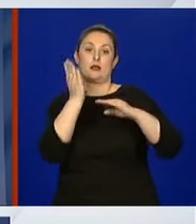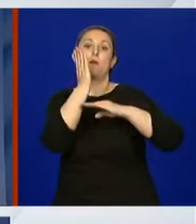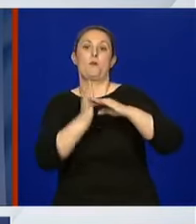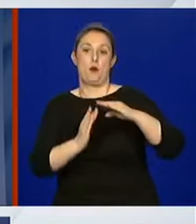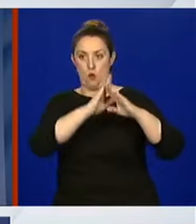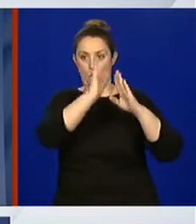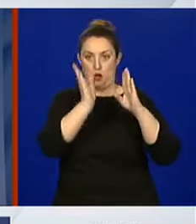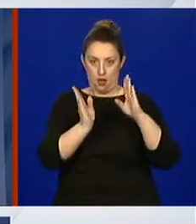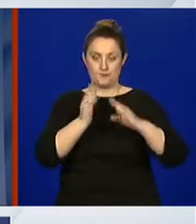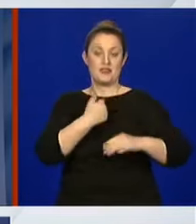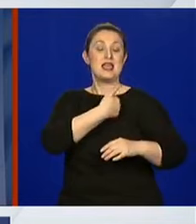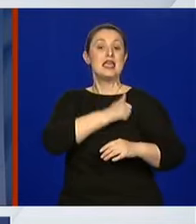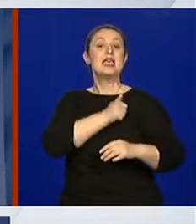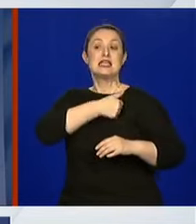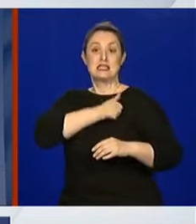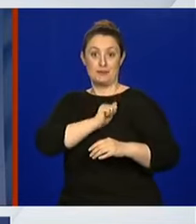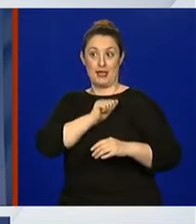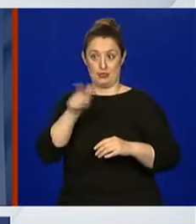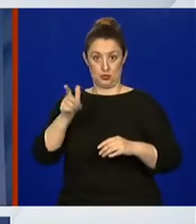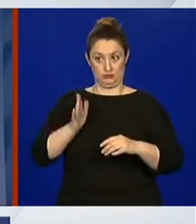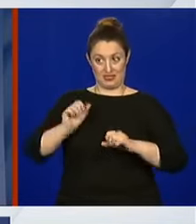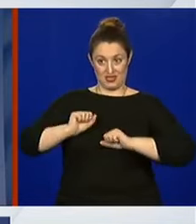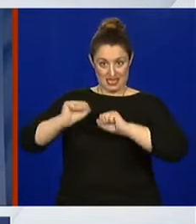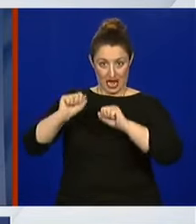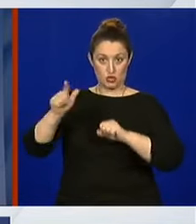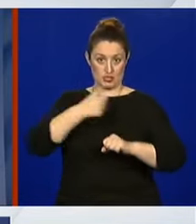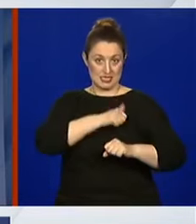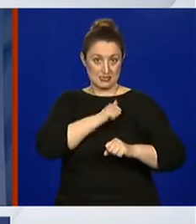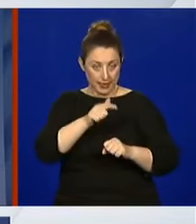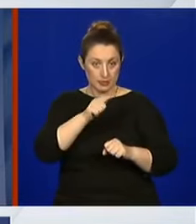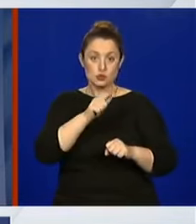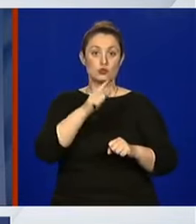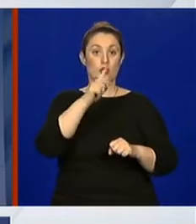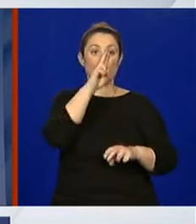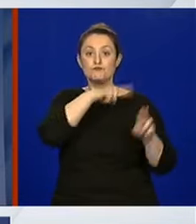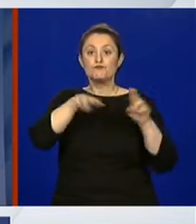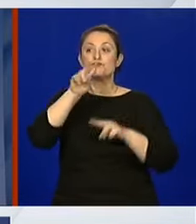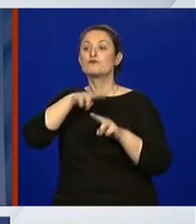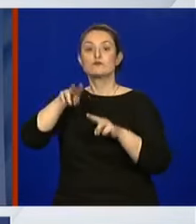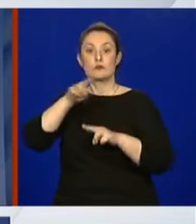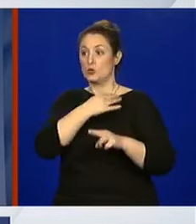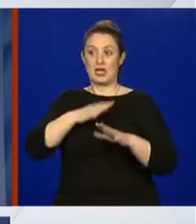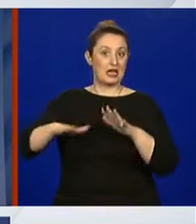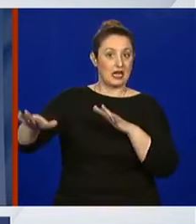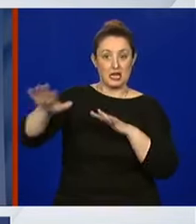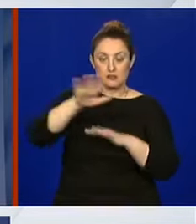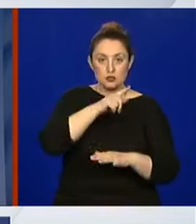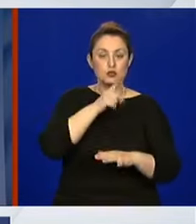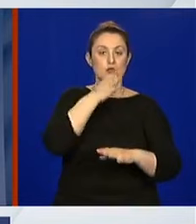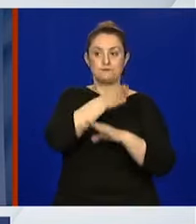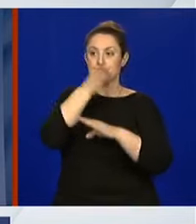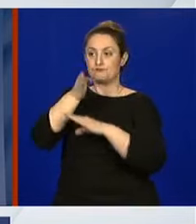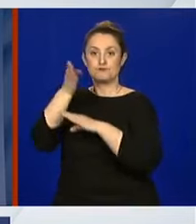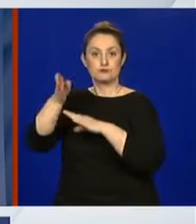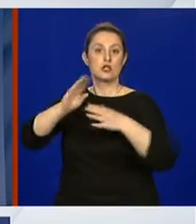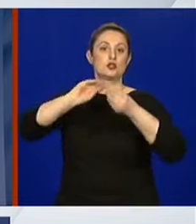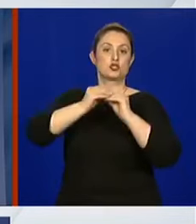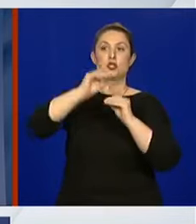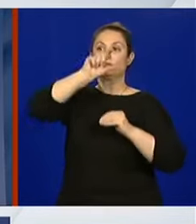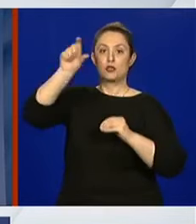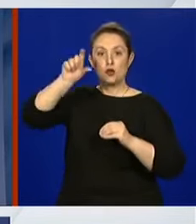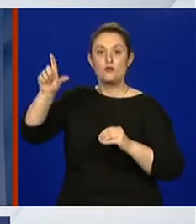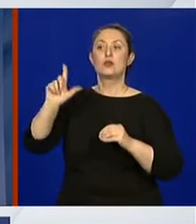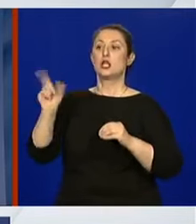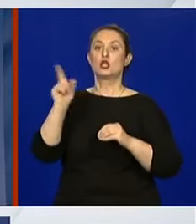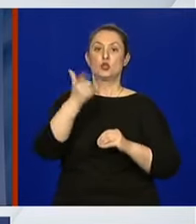inspekcije civilne zaštite obilaze diljen hrvatske objekte, trgovinske i druge, koji su sada